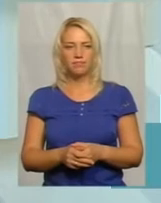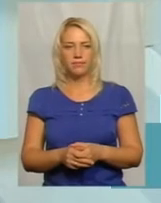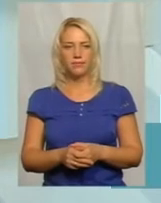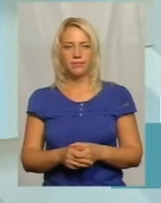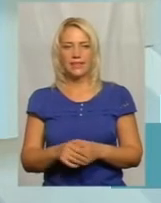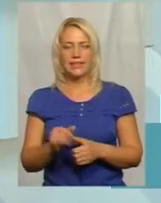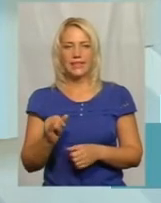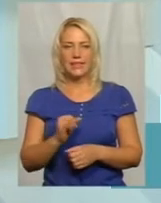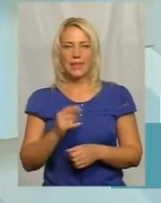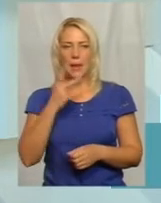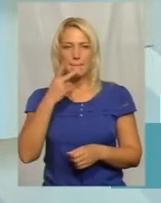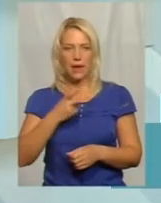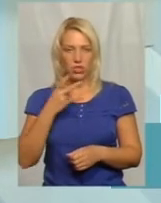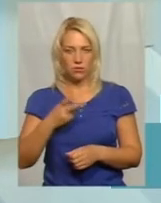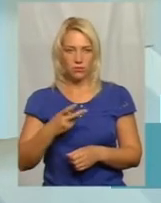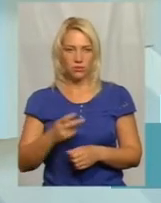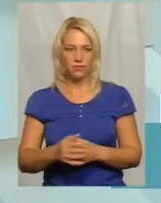І бачимо,